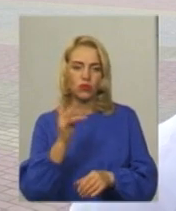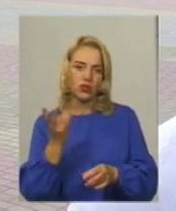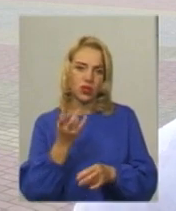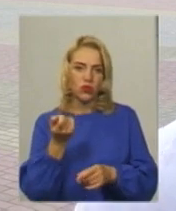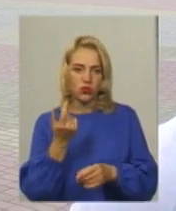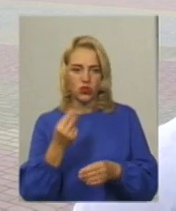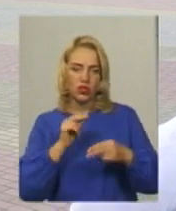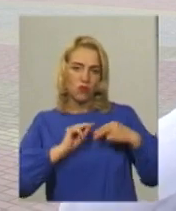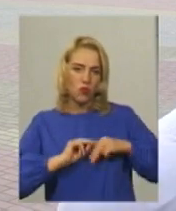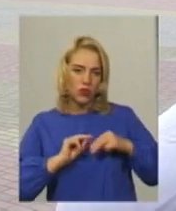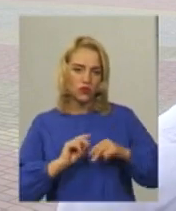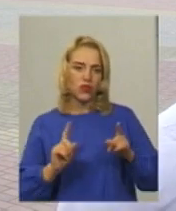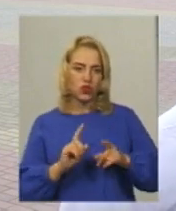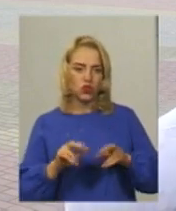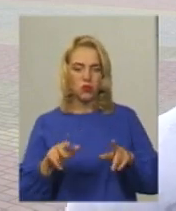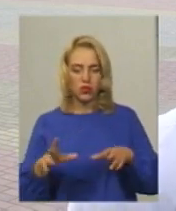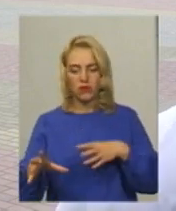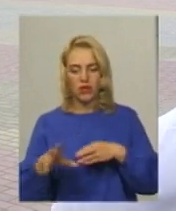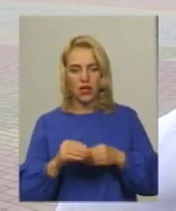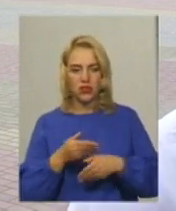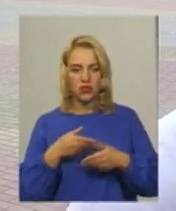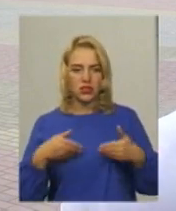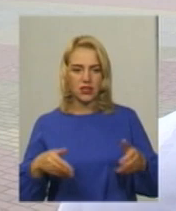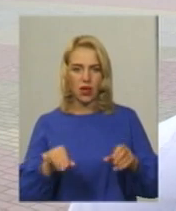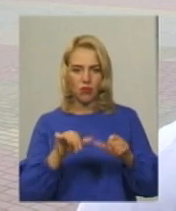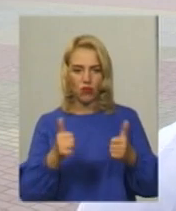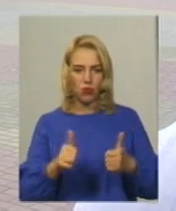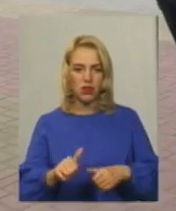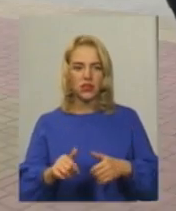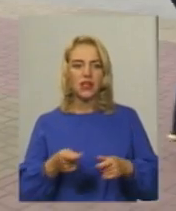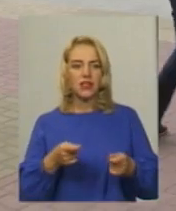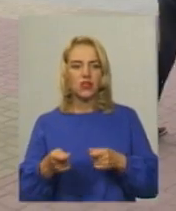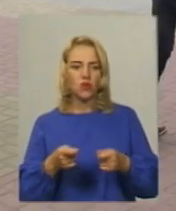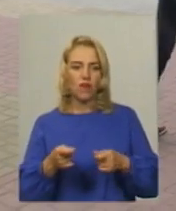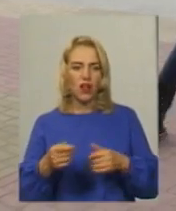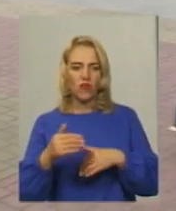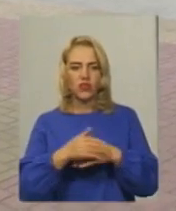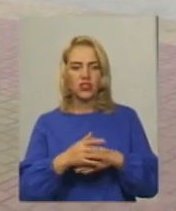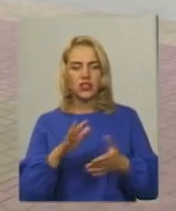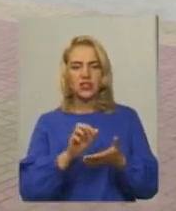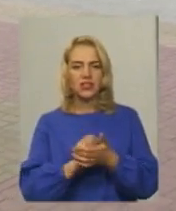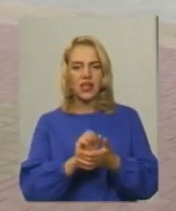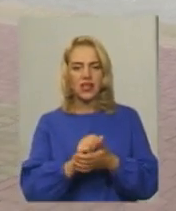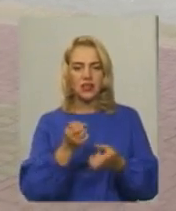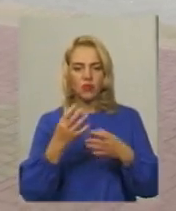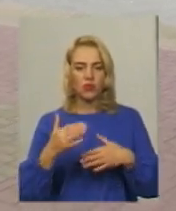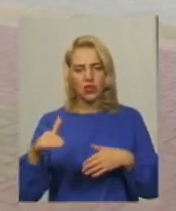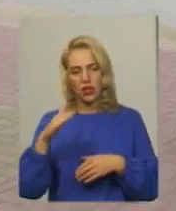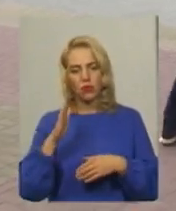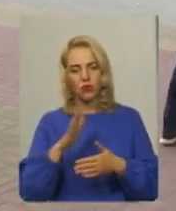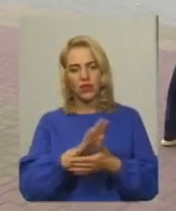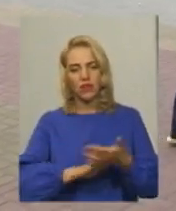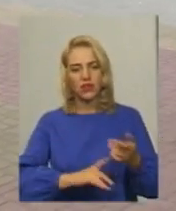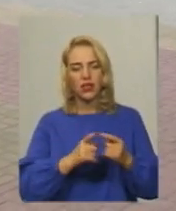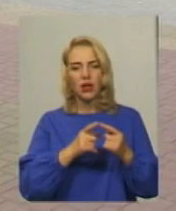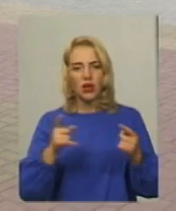-трошки треба попрацювати, щоб танцювати разом з нами в форматі танцювальної вечірки Заняття «Просто неба» триватимуть до кінця літа Дарина